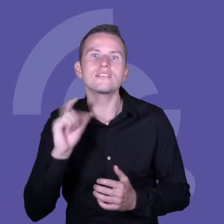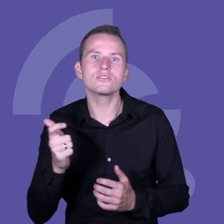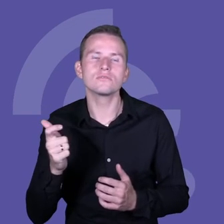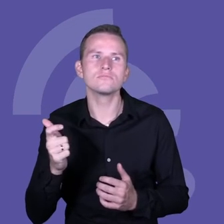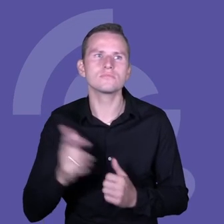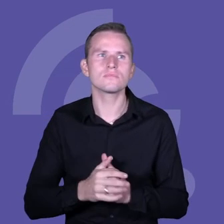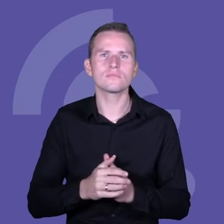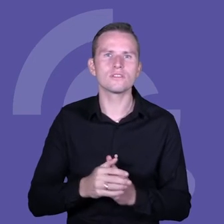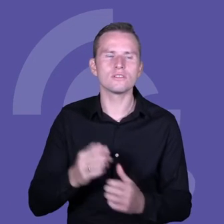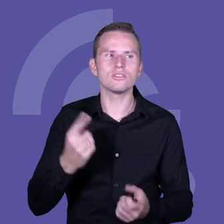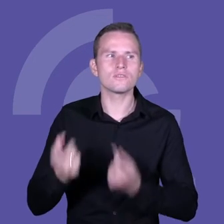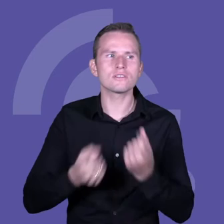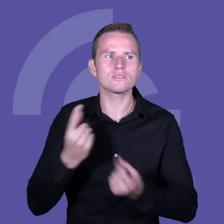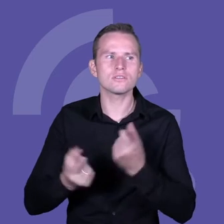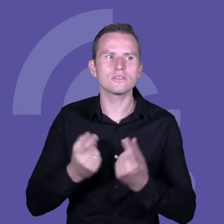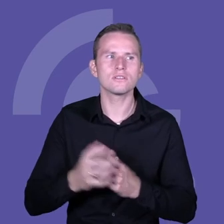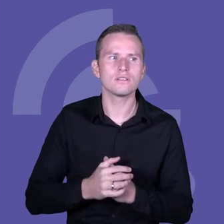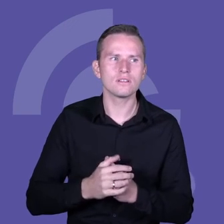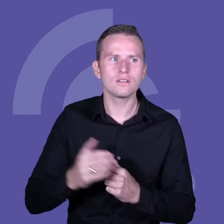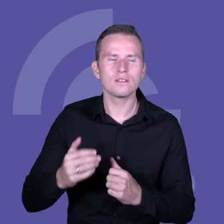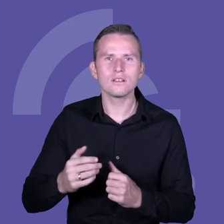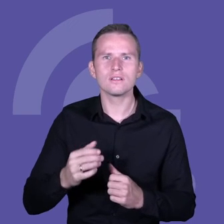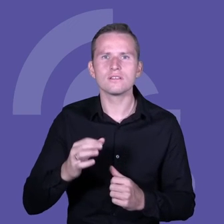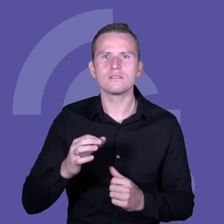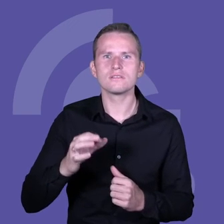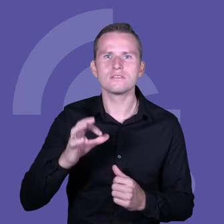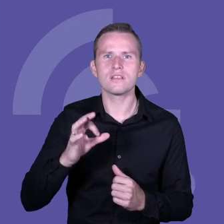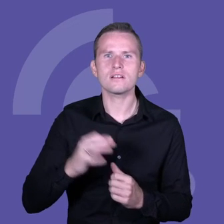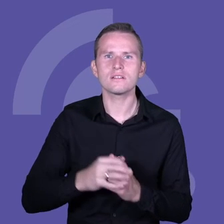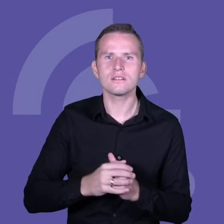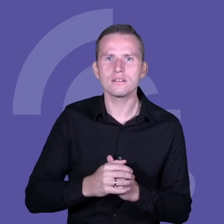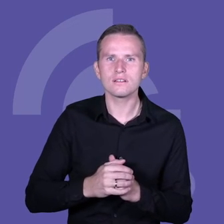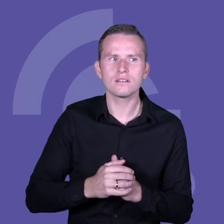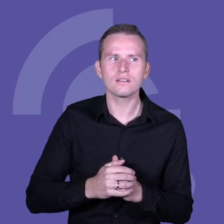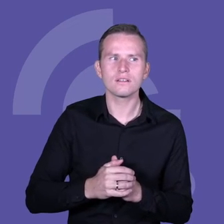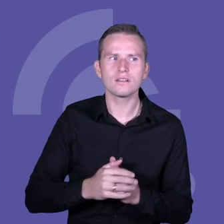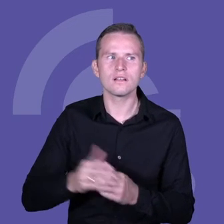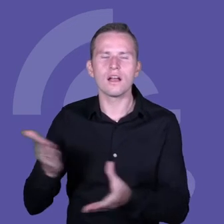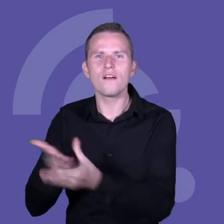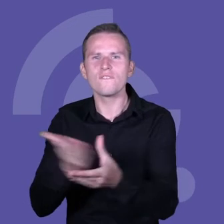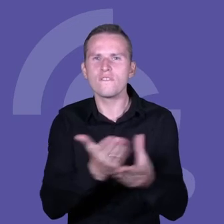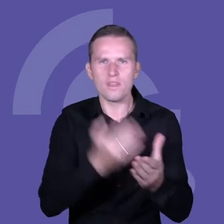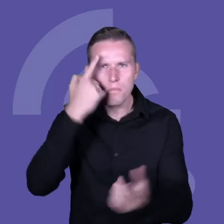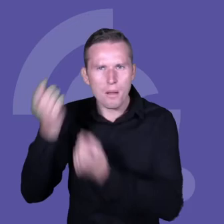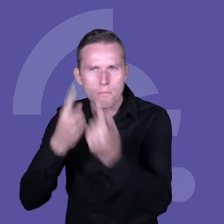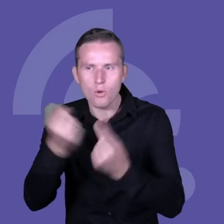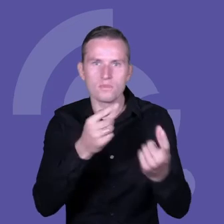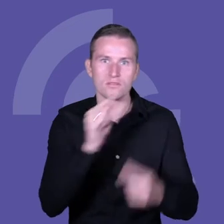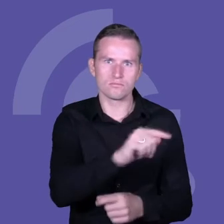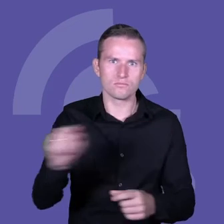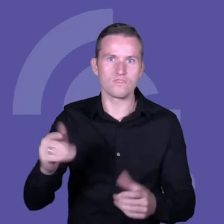-upy, w których udaje nam się wiele konkursów wygrywać. I dlaczego tutaj,